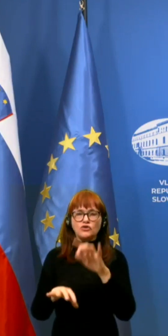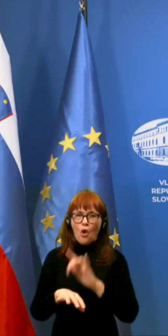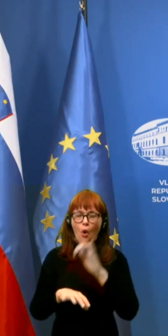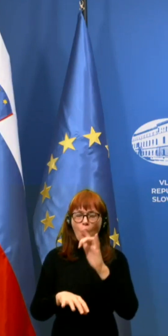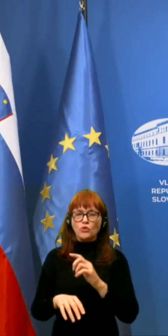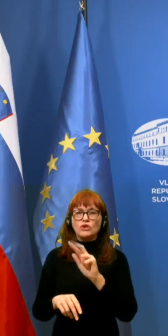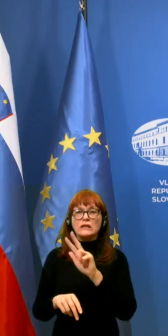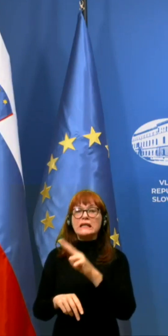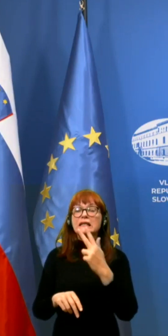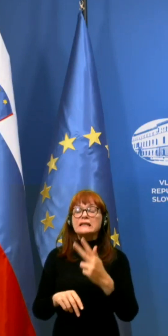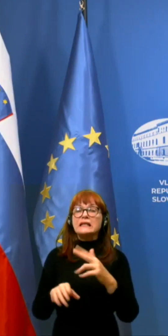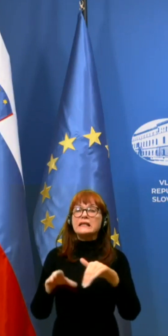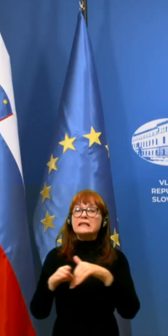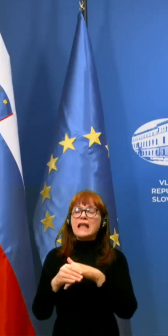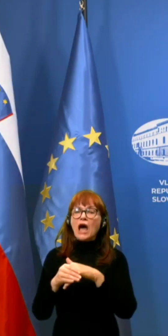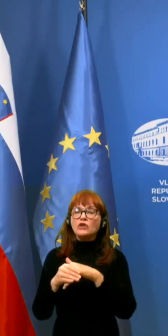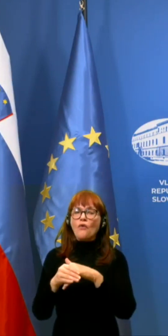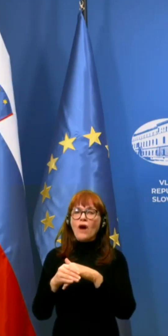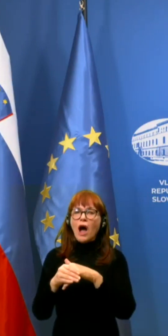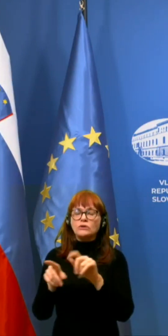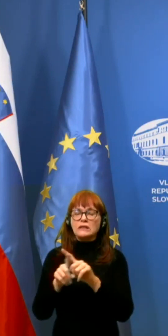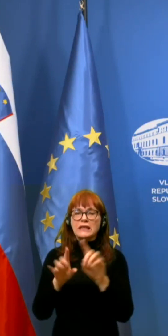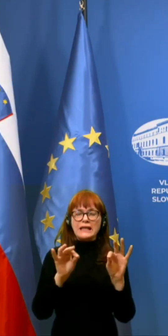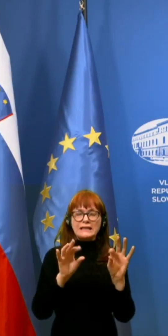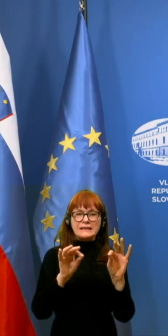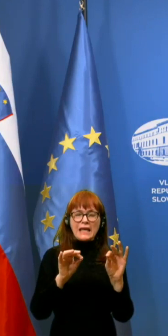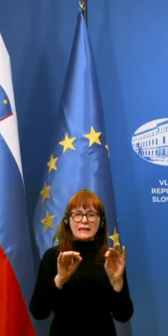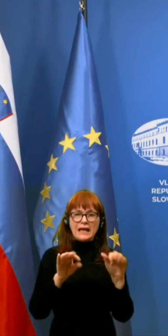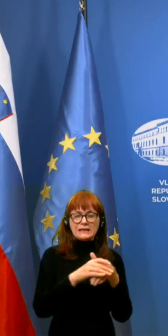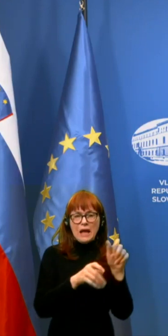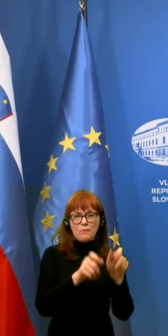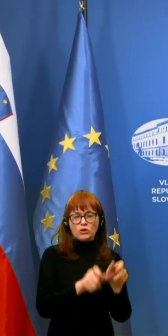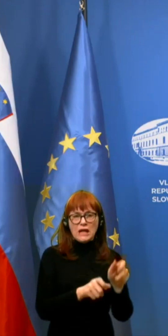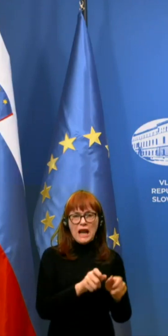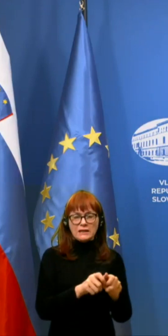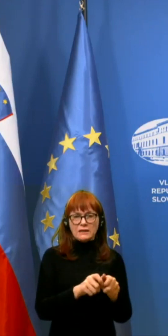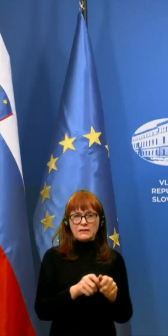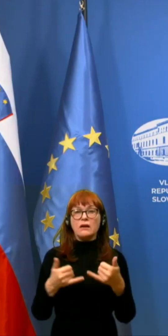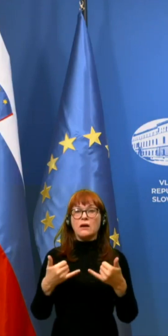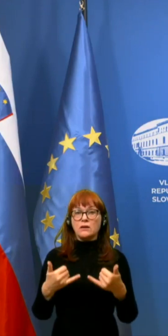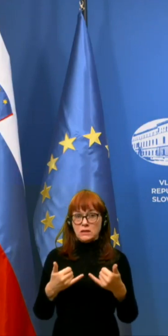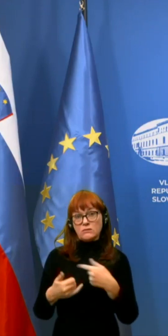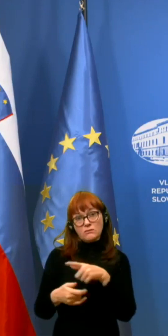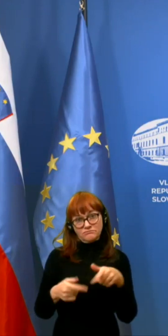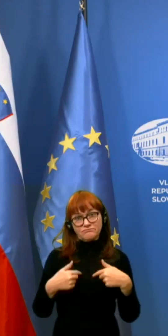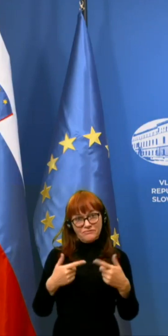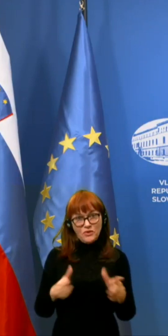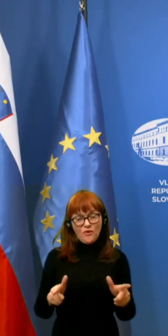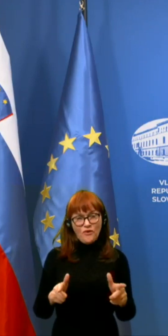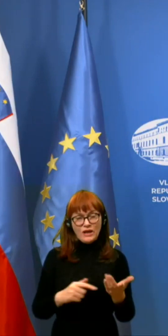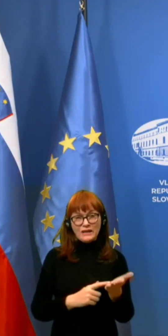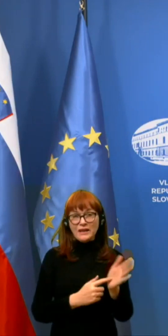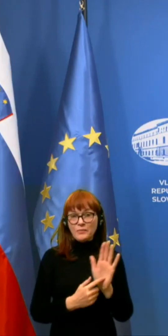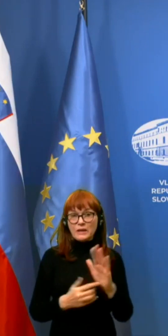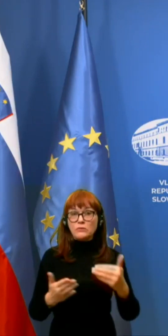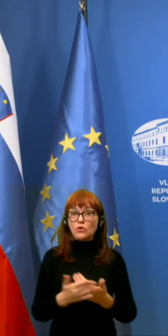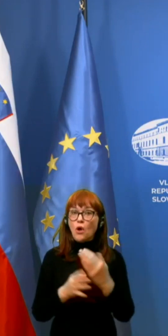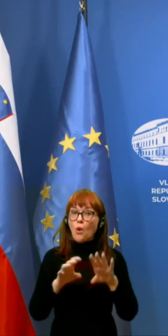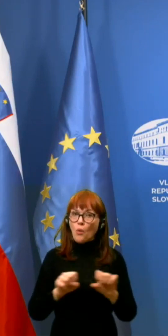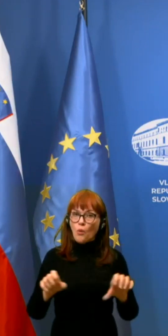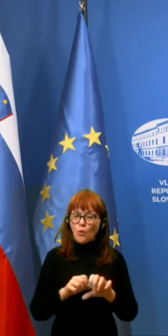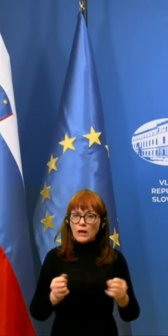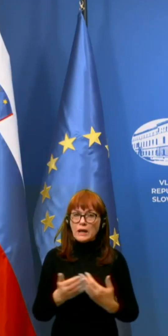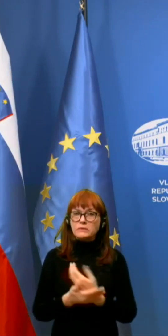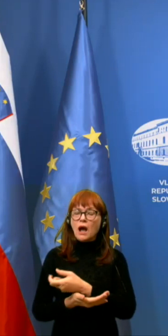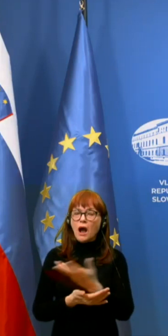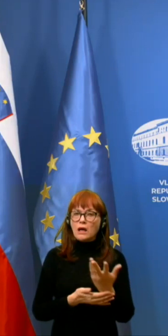stanovalcev in 10 zaposlenih. Zdaj pa mi je dovolite, da predstavimo nov ukrep, za katerega